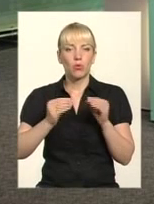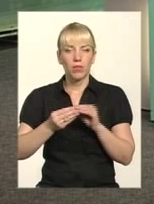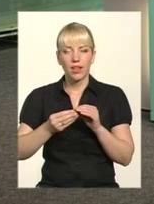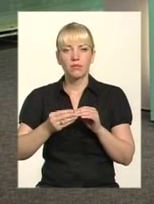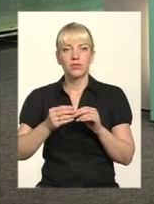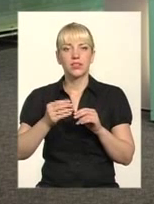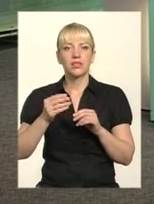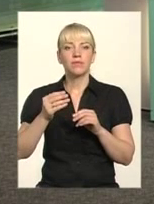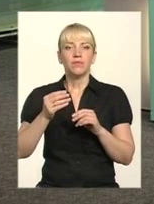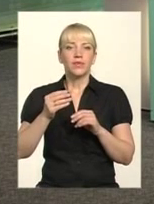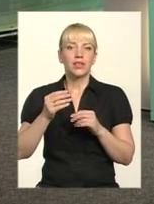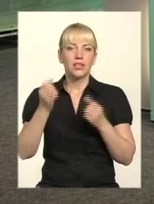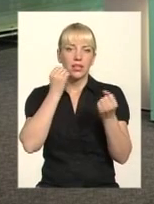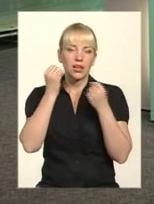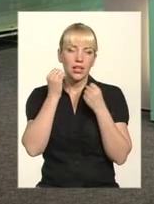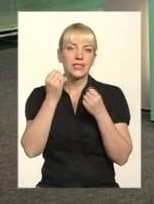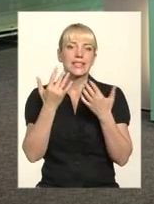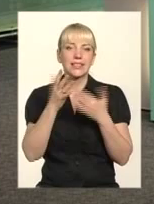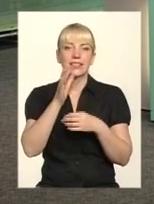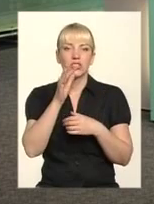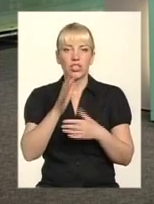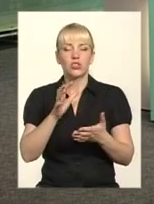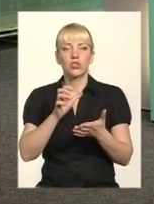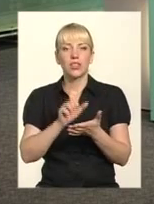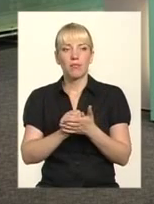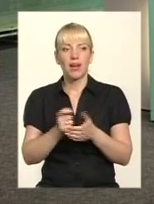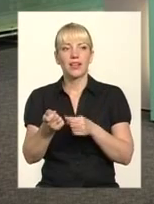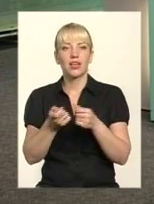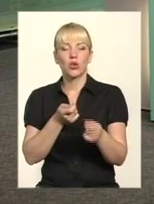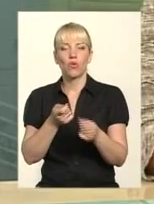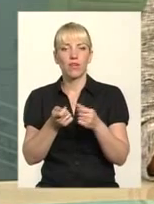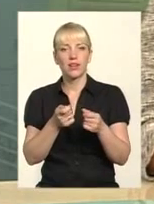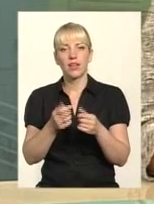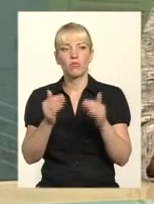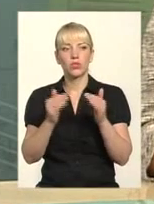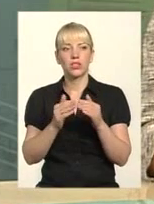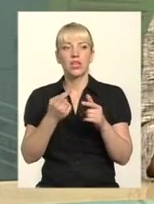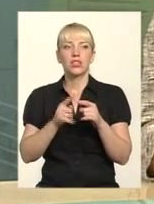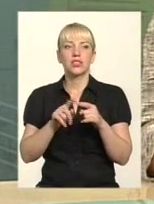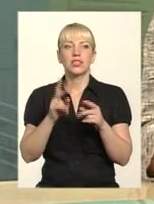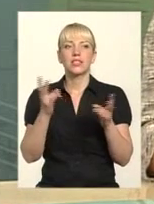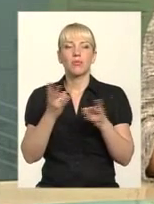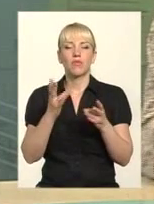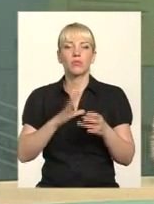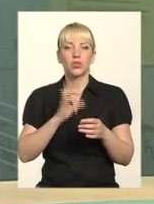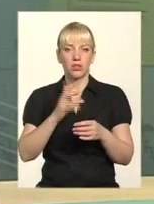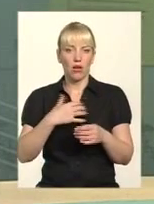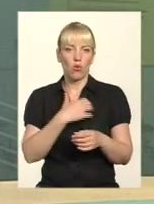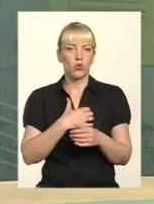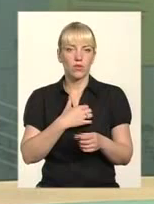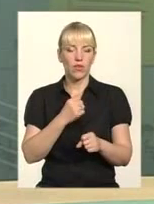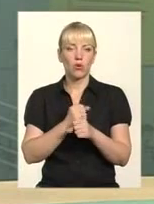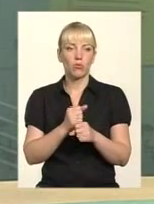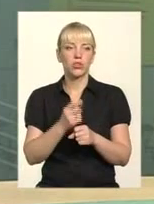Скільки часу займає керування будинку? Чи це має бути, як основна вже робота для людини, яка взяла